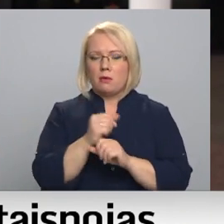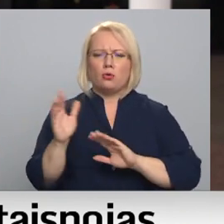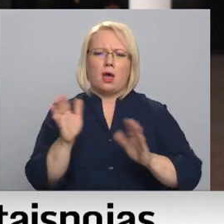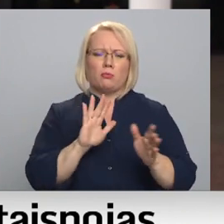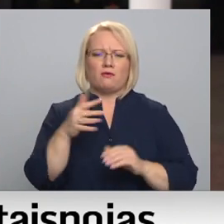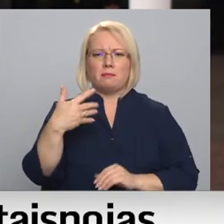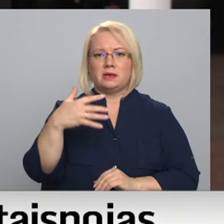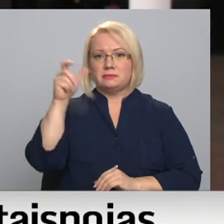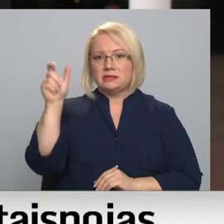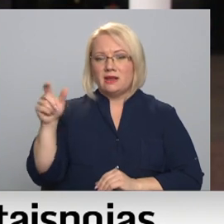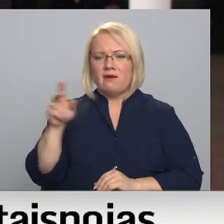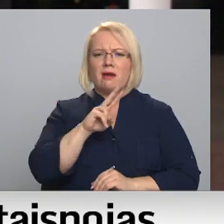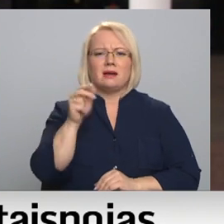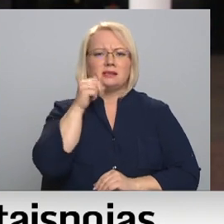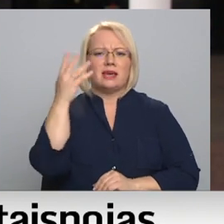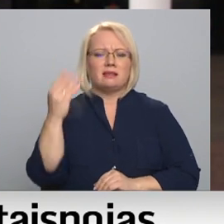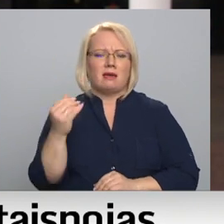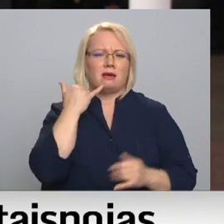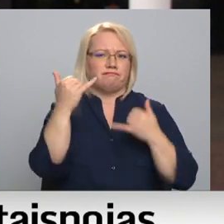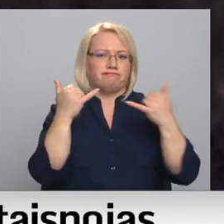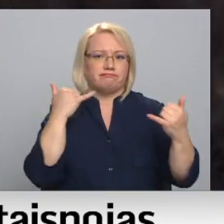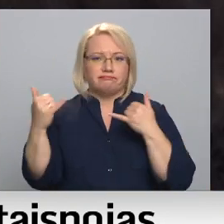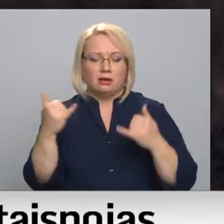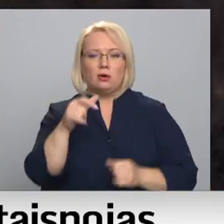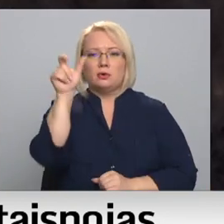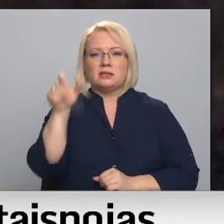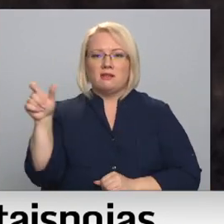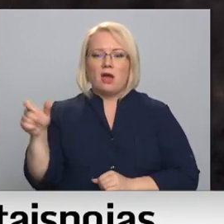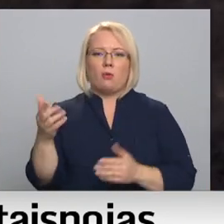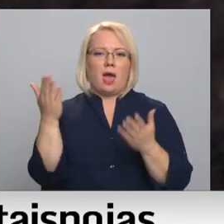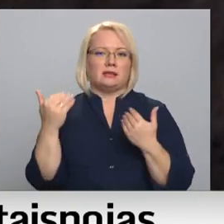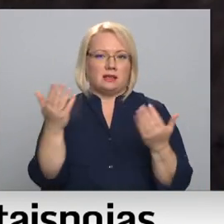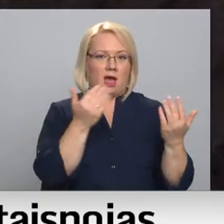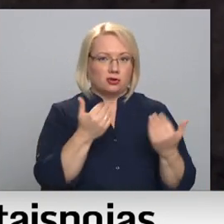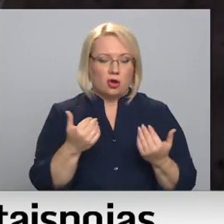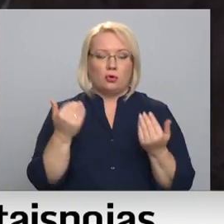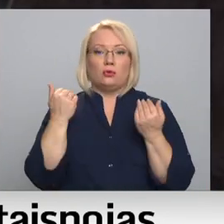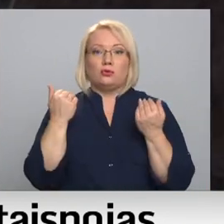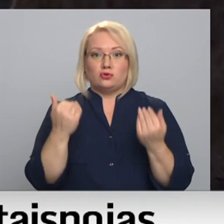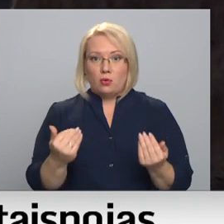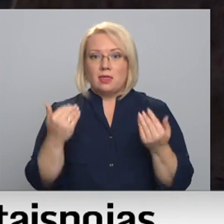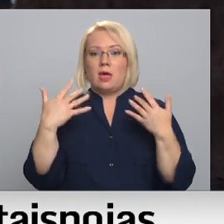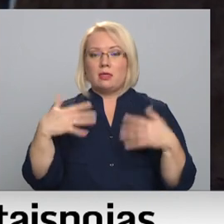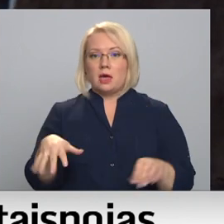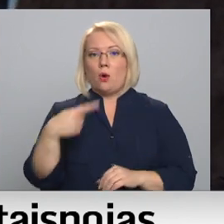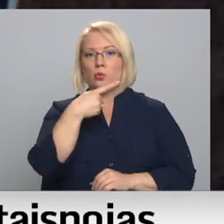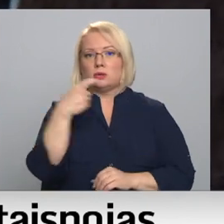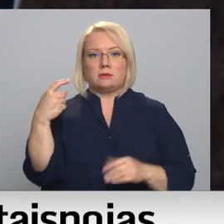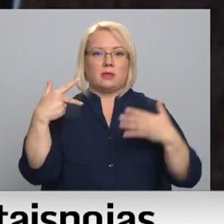50 cilvēki, ikdienā veica apzvanīšanu un cilvēku aicināšanu. Un šodienās jau 180